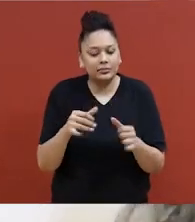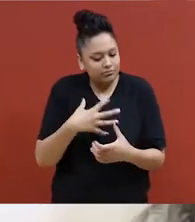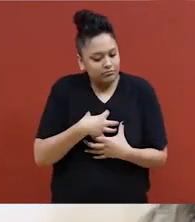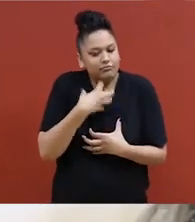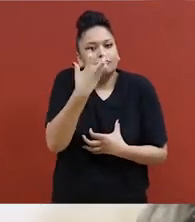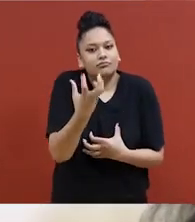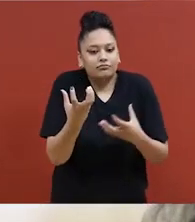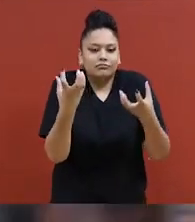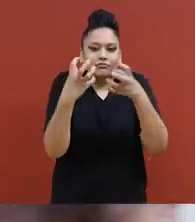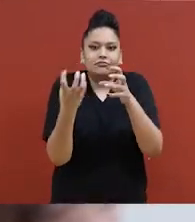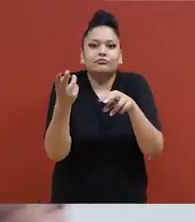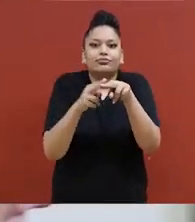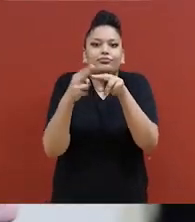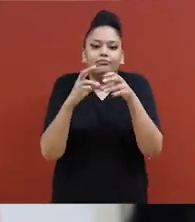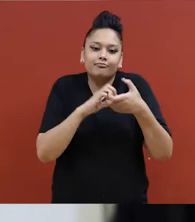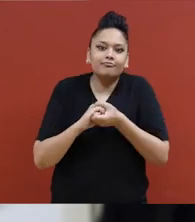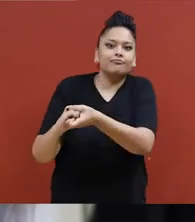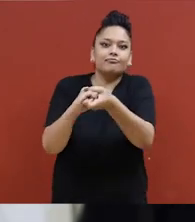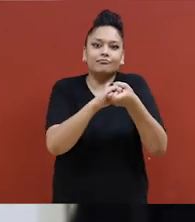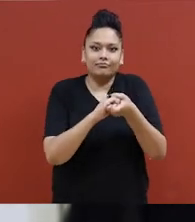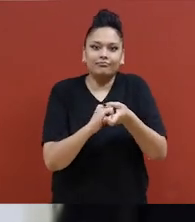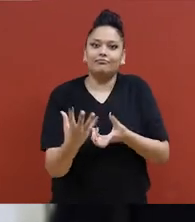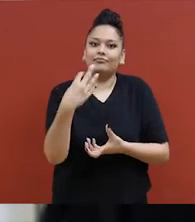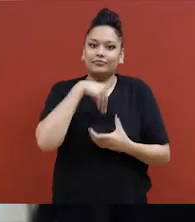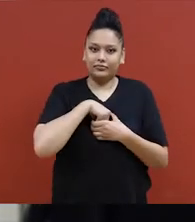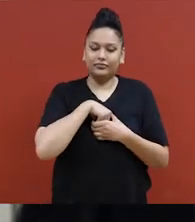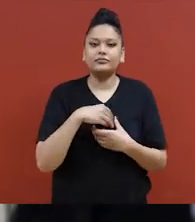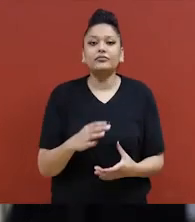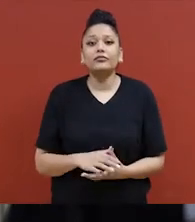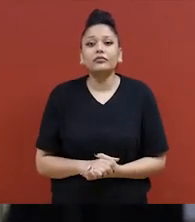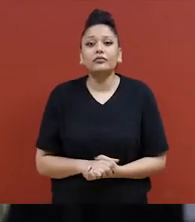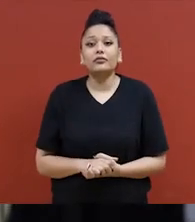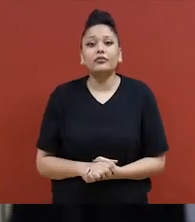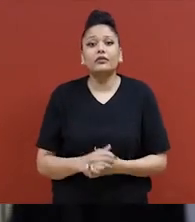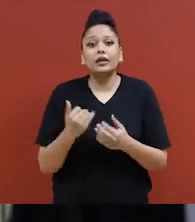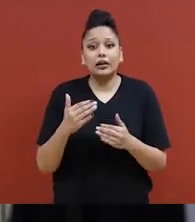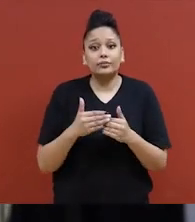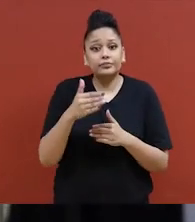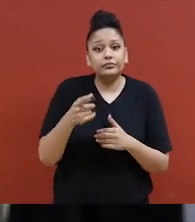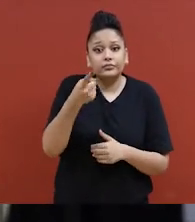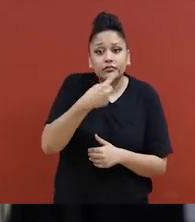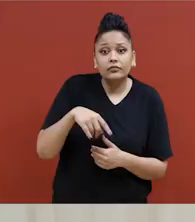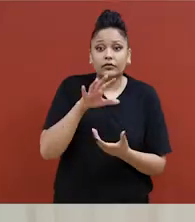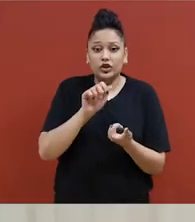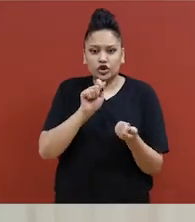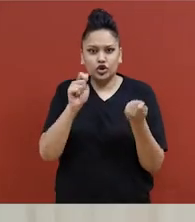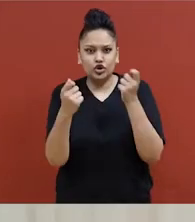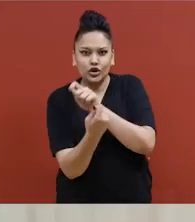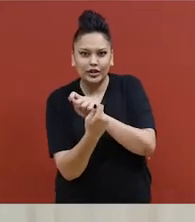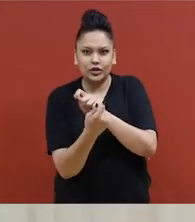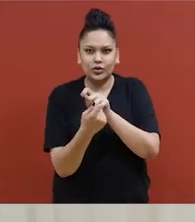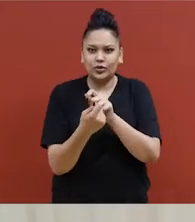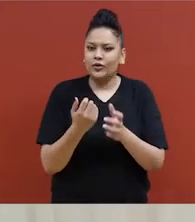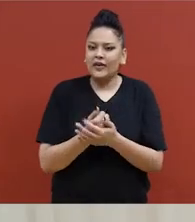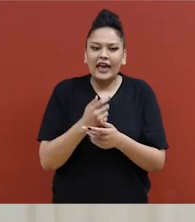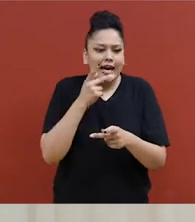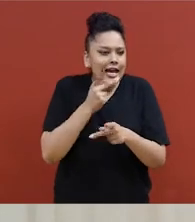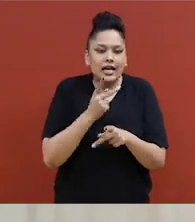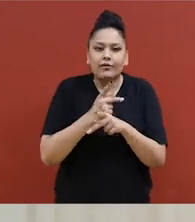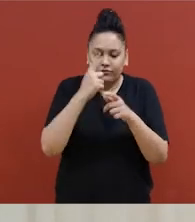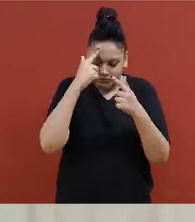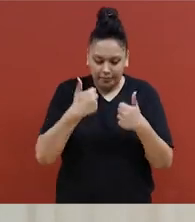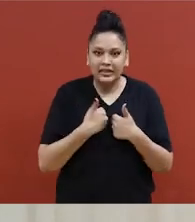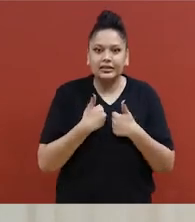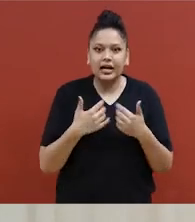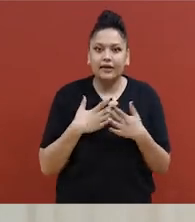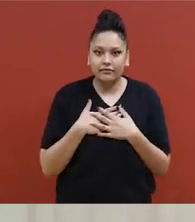Oui, bien dit, bien dit. Alors, voilà comment on change le monde. On prend soin de nous-mêmes, on élimine le jugement de